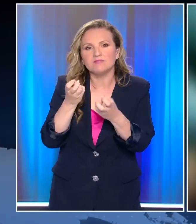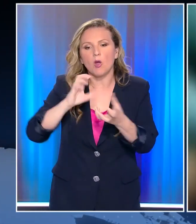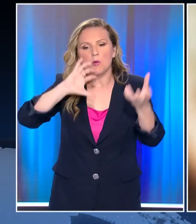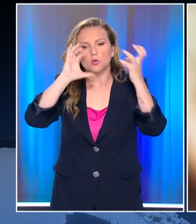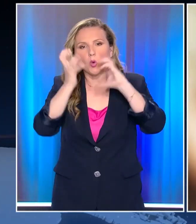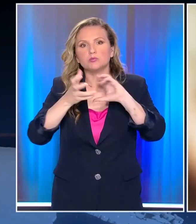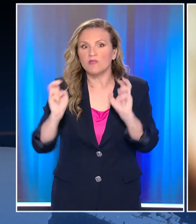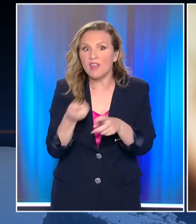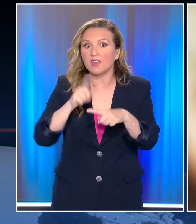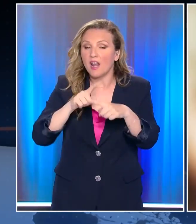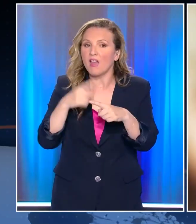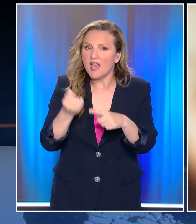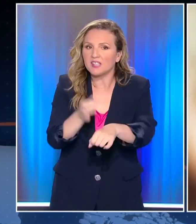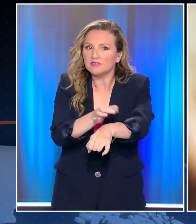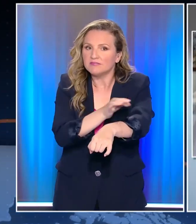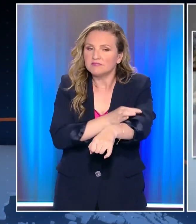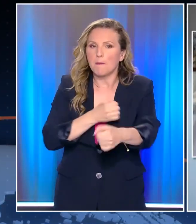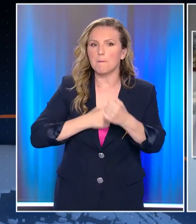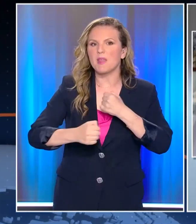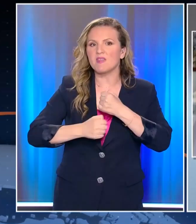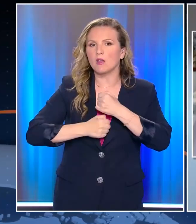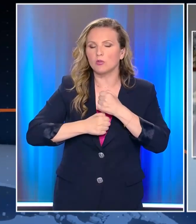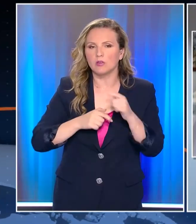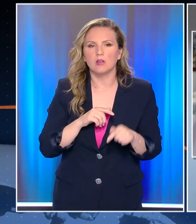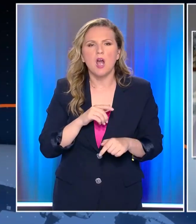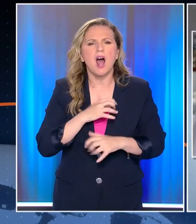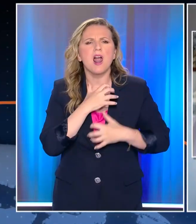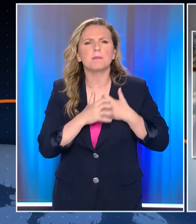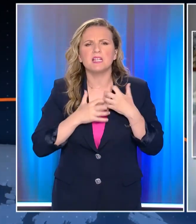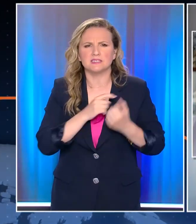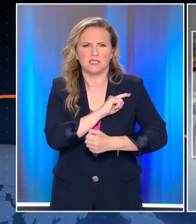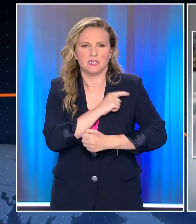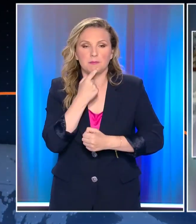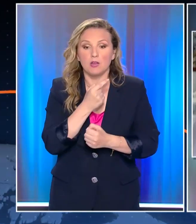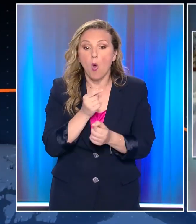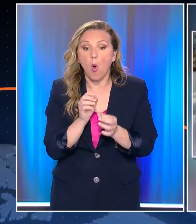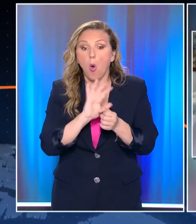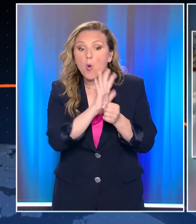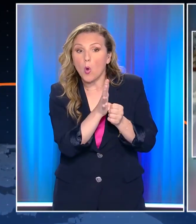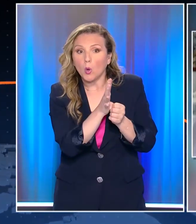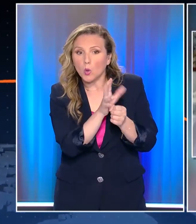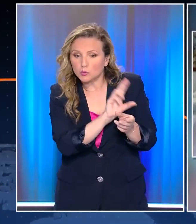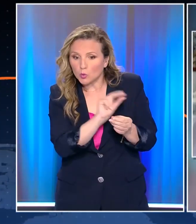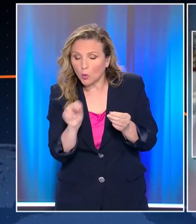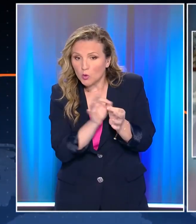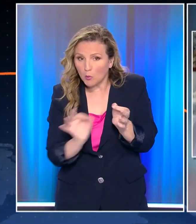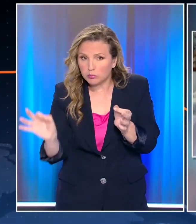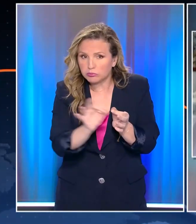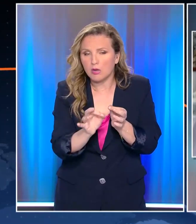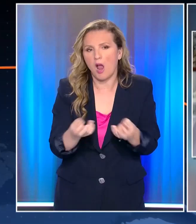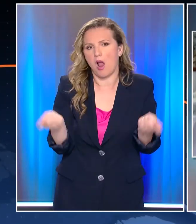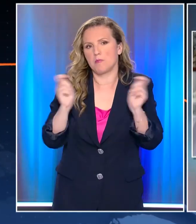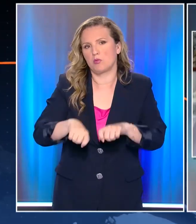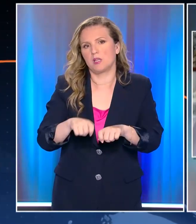κρούσματα της ευλογιάς των πηθήκων εμφανίζονται καθυσυχαστικοί. Δεν πρόκειται ποτέ η ευλογιά των πηθήκων να πάρει τις διαστάσεις της πανδημίας της COVID αν αυτό έχουμε στη